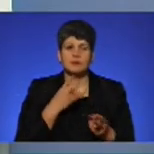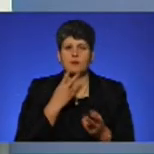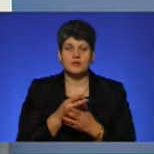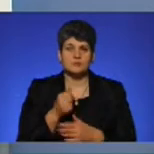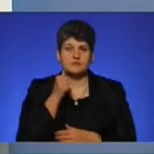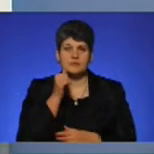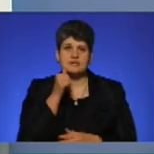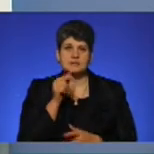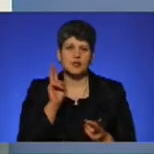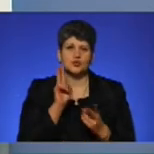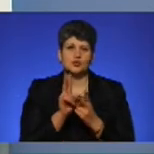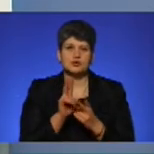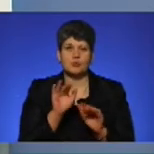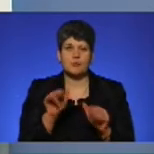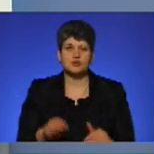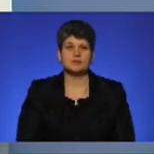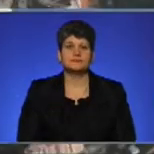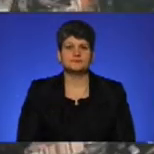завтра. До зустрічі. До повечення.